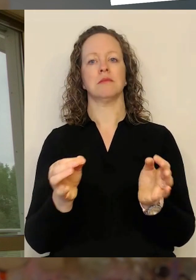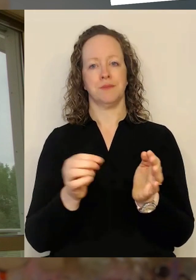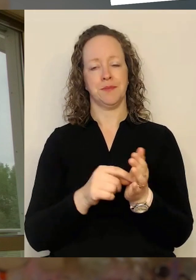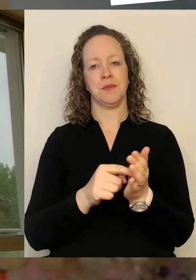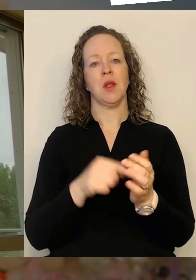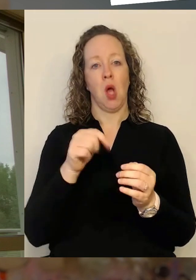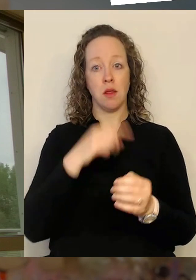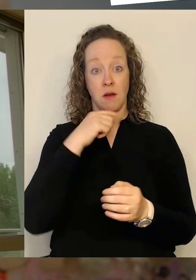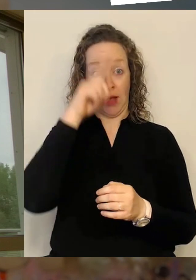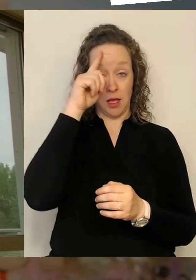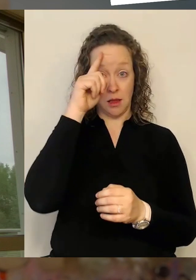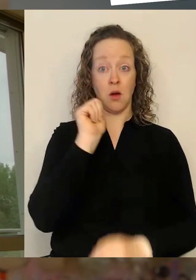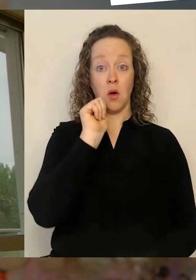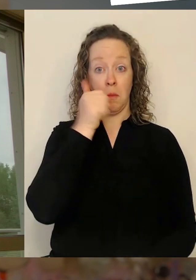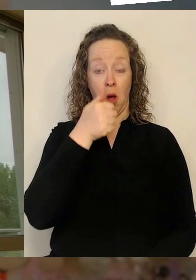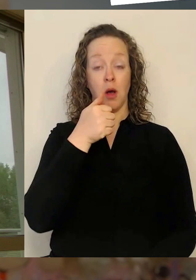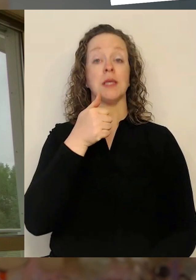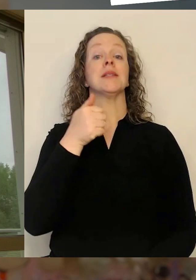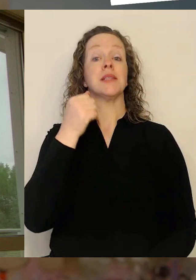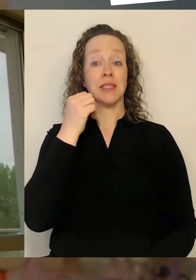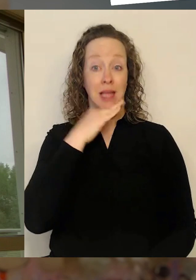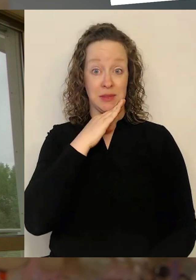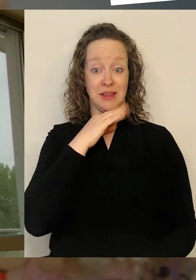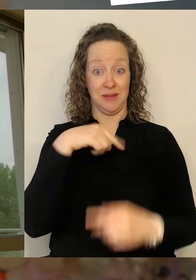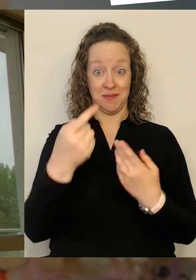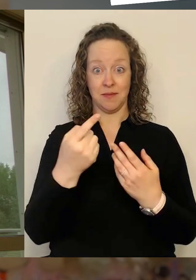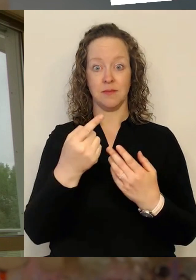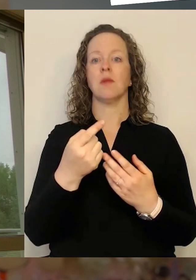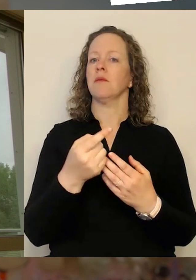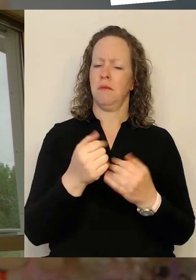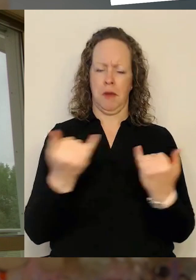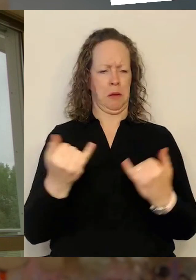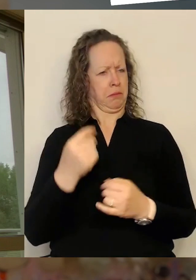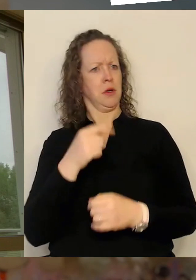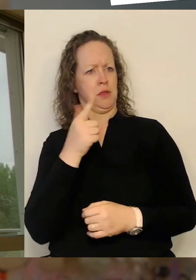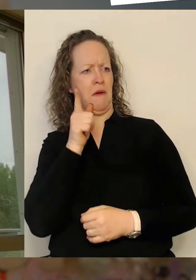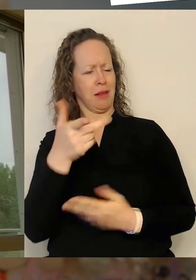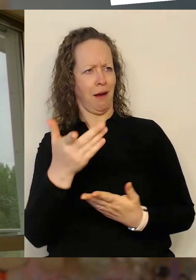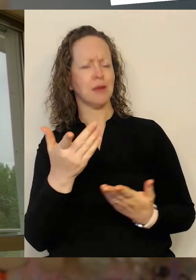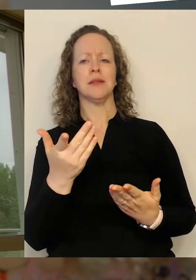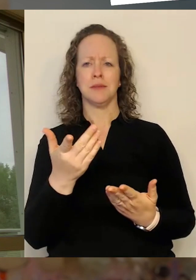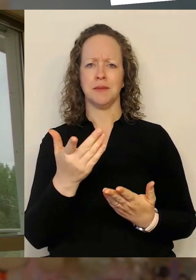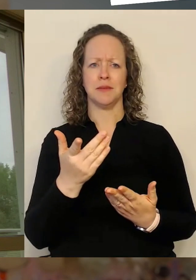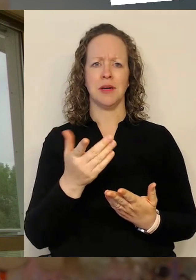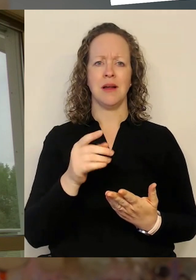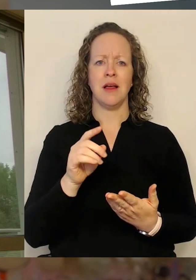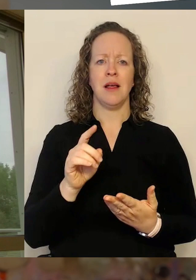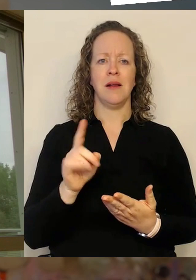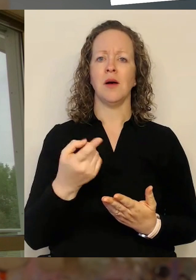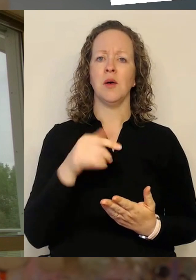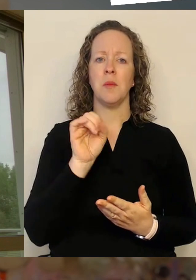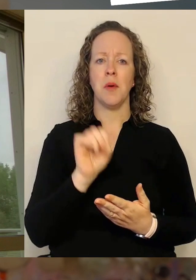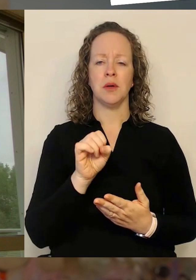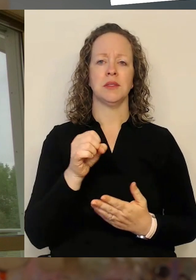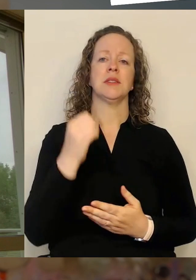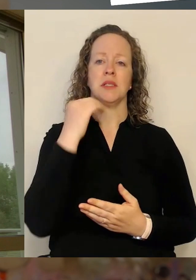als auch morgen am Samstag. Auch das ist aus einem Beteiligungsformat heraus entstanden, wo Bürgerinnen und Bürger gesagt haben, macht es auch am Samstag, da können auch Familien mit Kindern